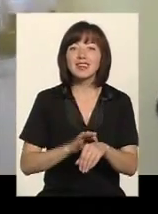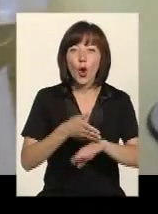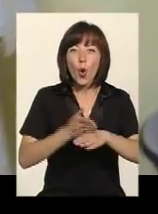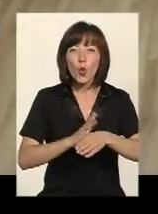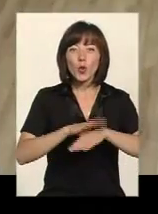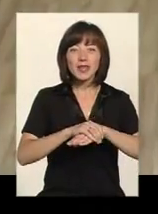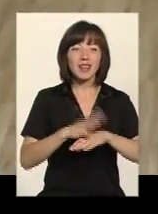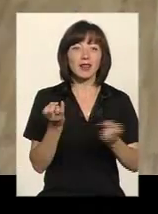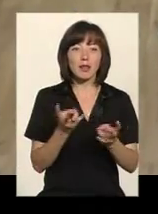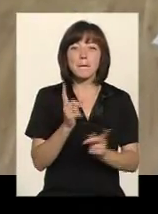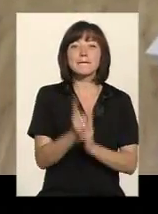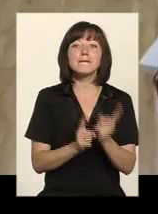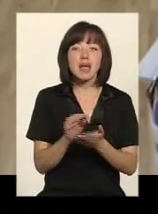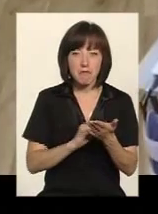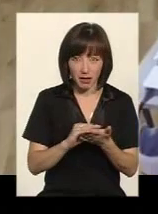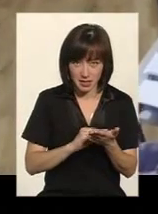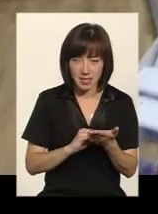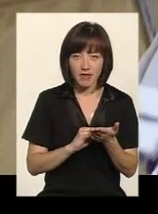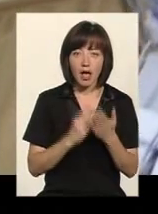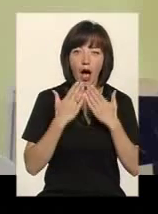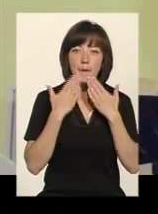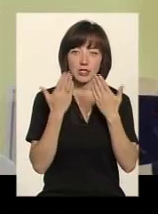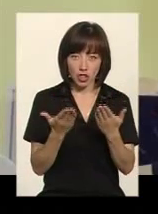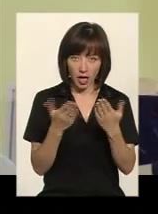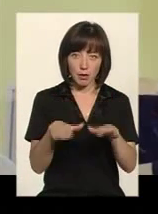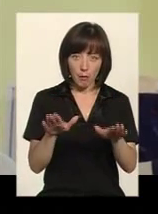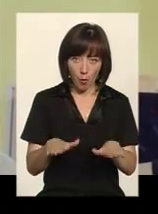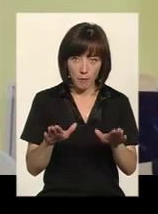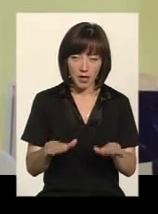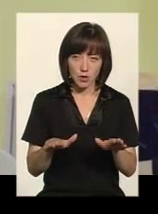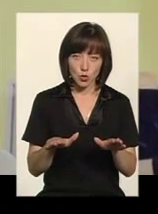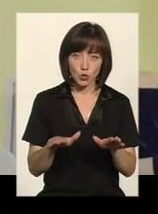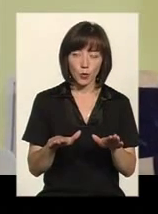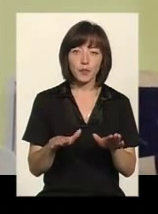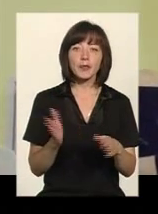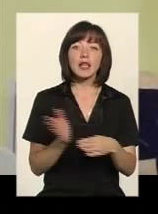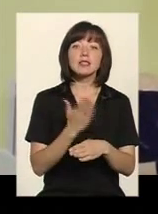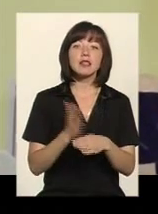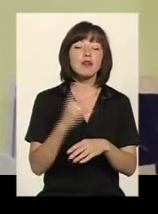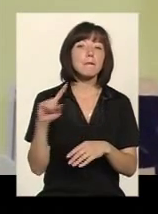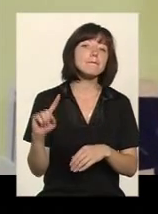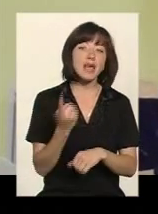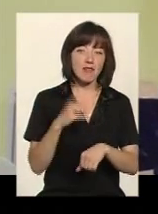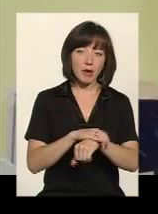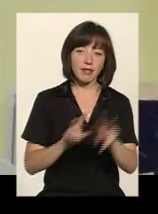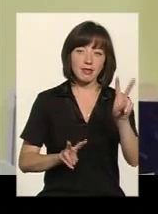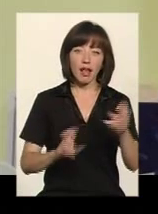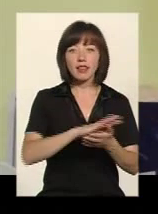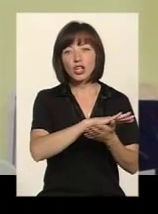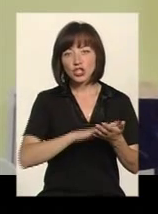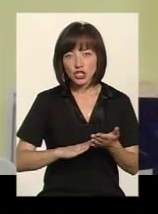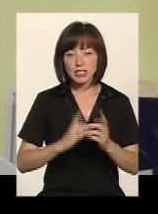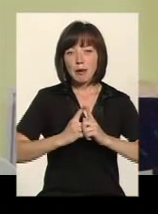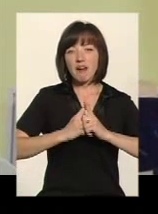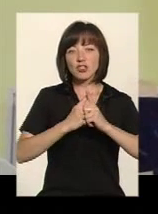потрібно вообще більного перепротезувати, він обращається по місту заготовлення первого протеза. Це називається «дальніше